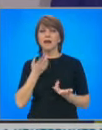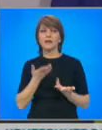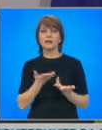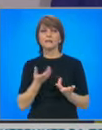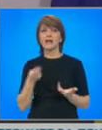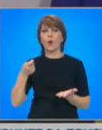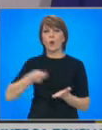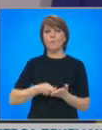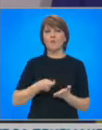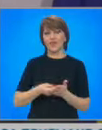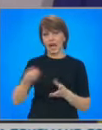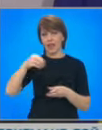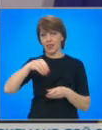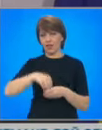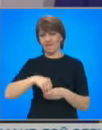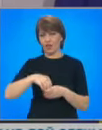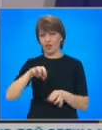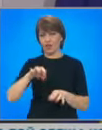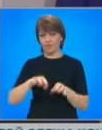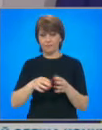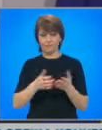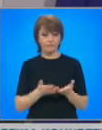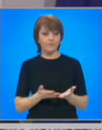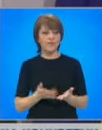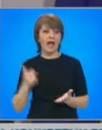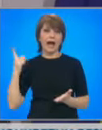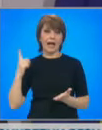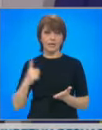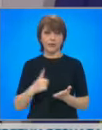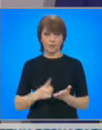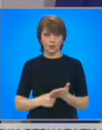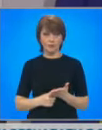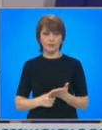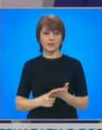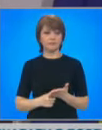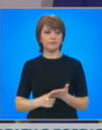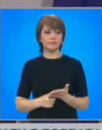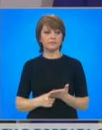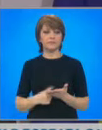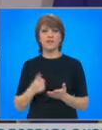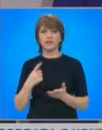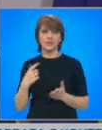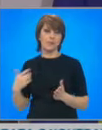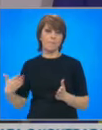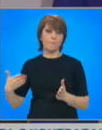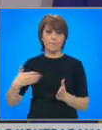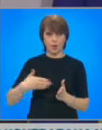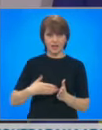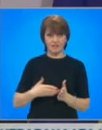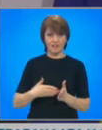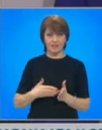купян вод, но категорично ще се противопоставим